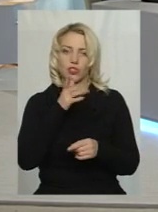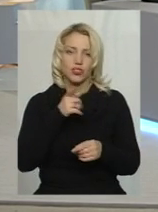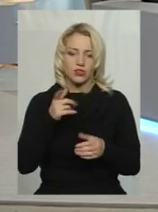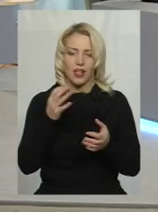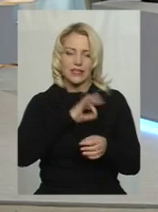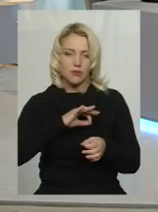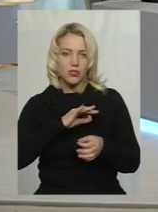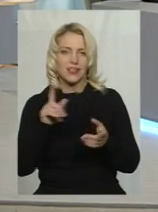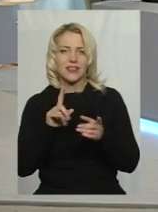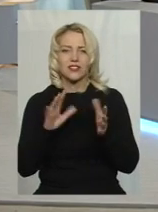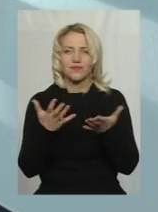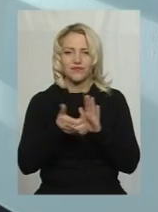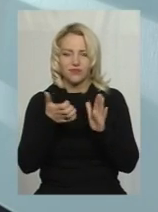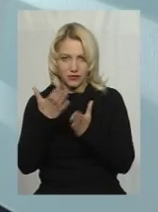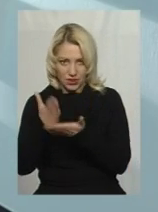виходили?